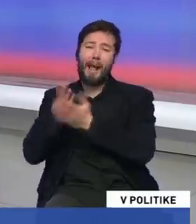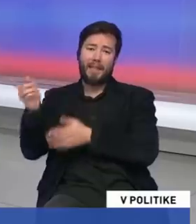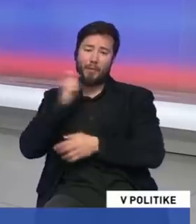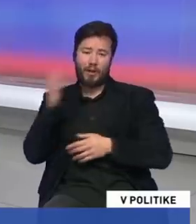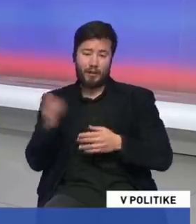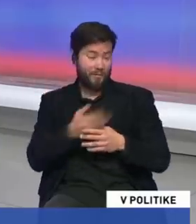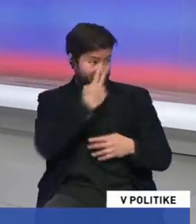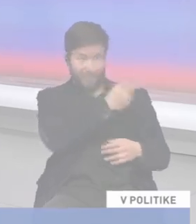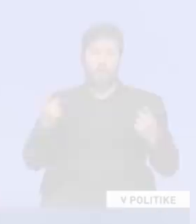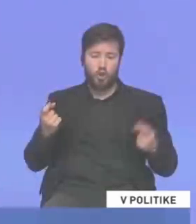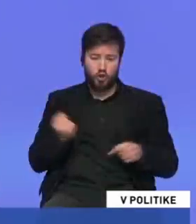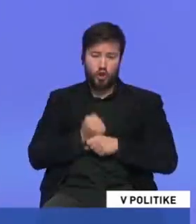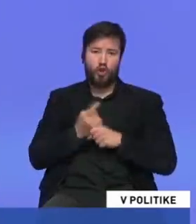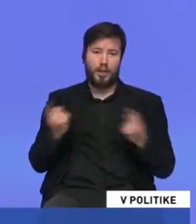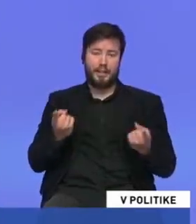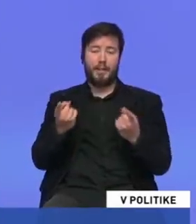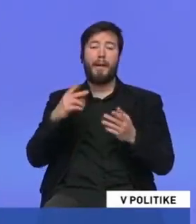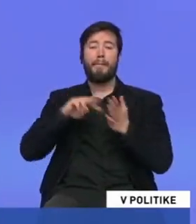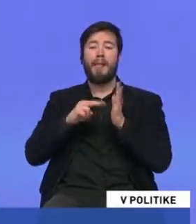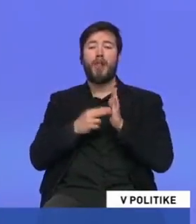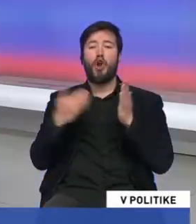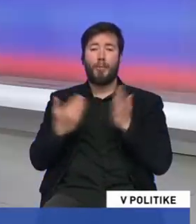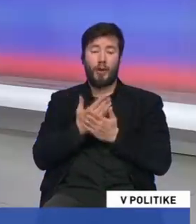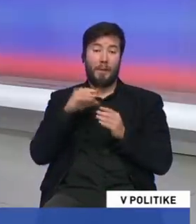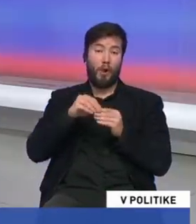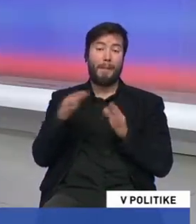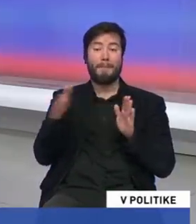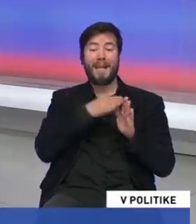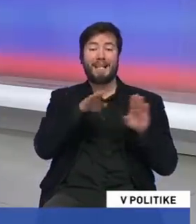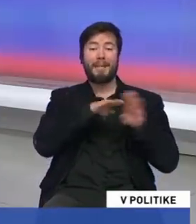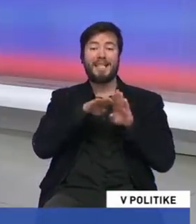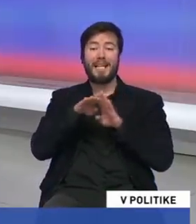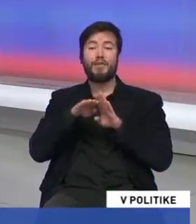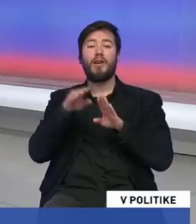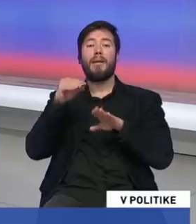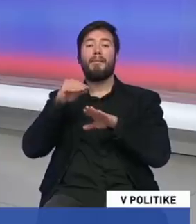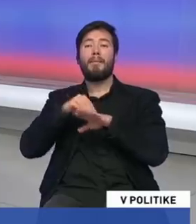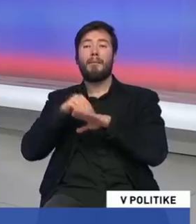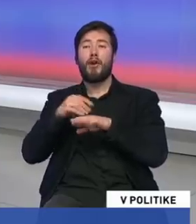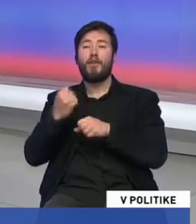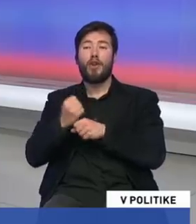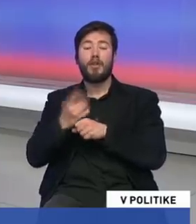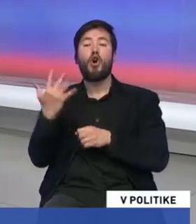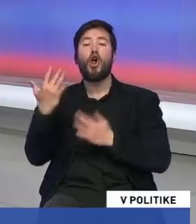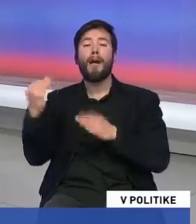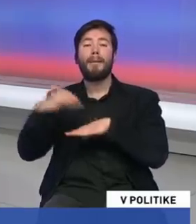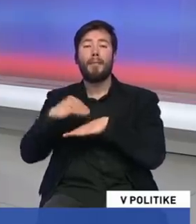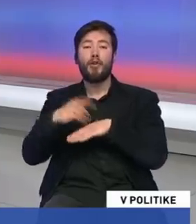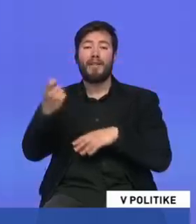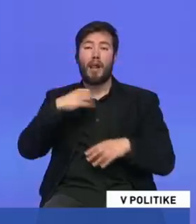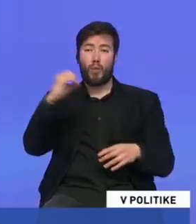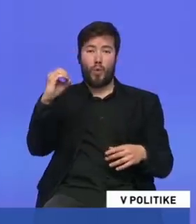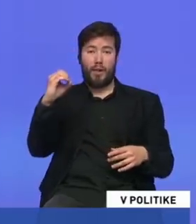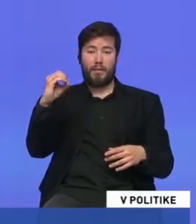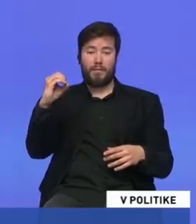netuší, netuší. Samozrejme. Lánob Nový bol v medzirezortnom pripomienkovom konaní, koľko pripomienok ste dali? Nula. Takisto.